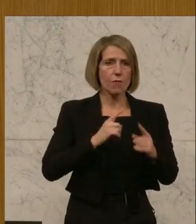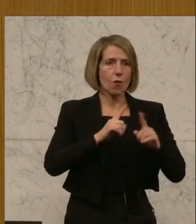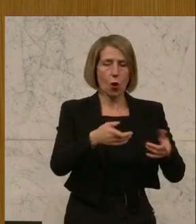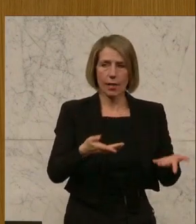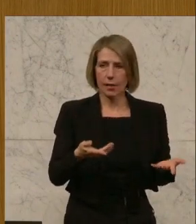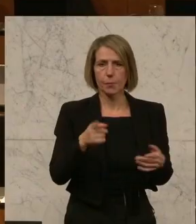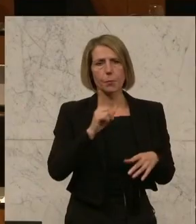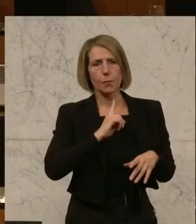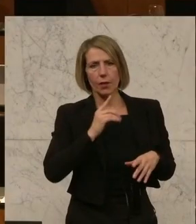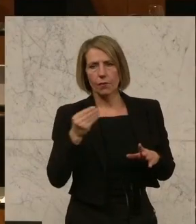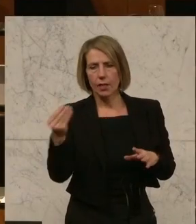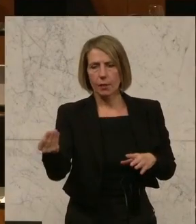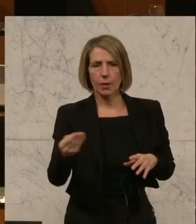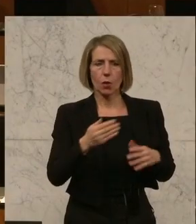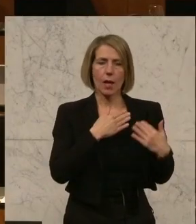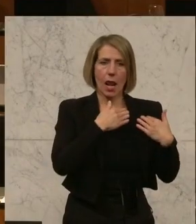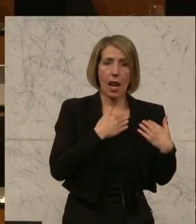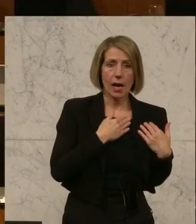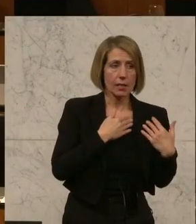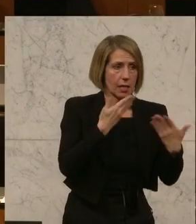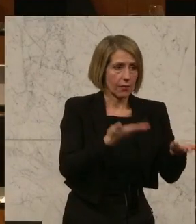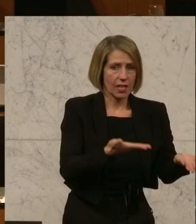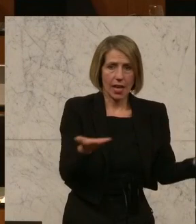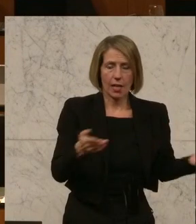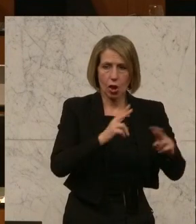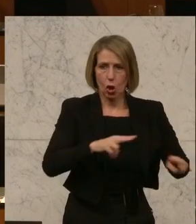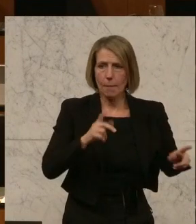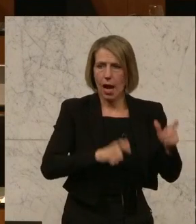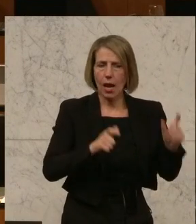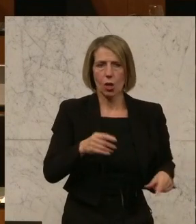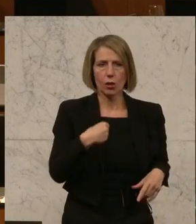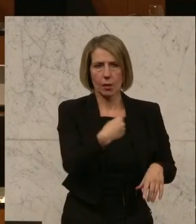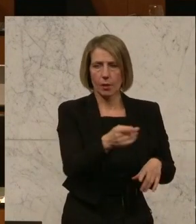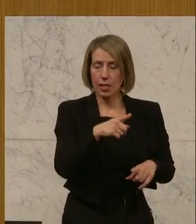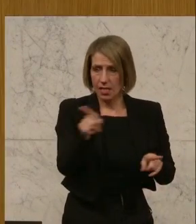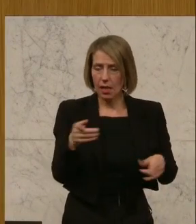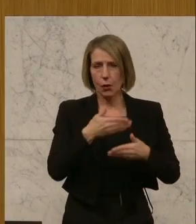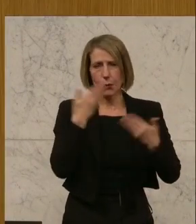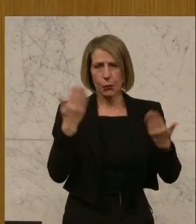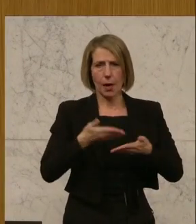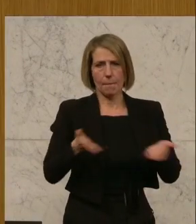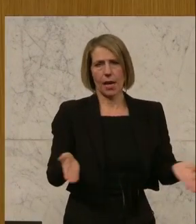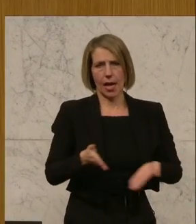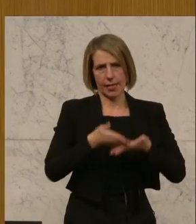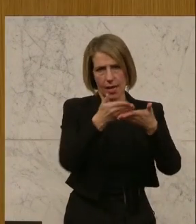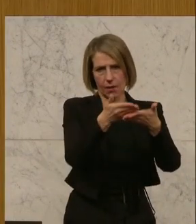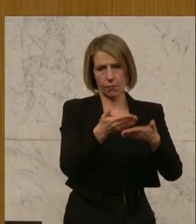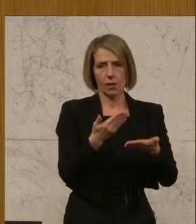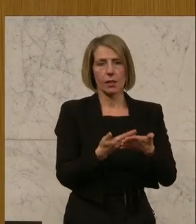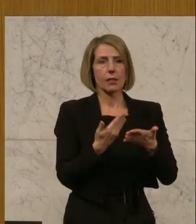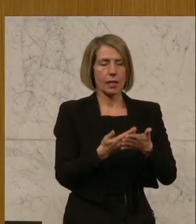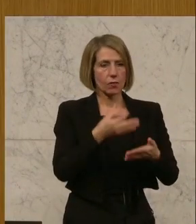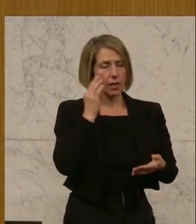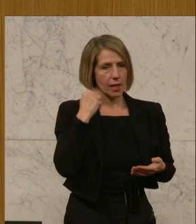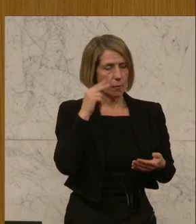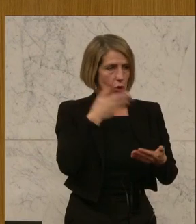wenigen und die Lasten gehen auf die ganz normalen Leute, denen ihr nicht bereit seid zu helfen. Und deswegen, meine sehr verehrten Damen und Herren,